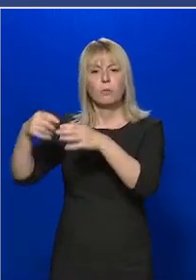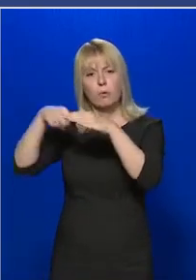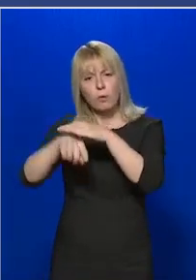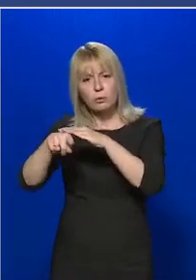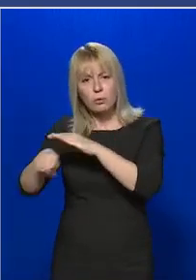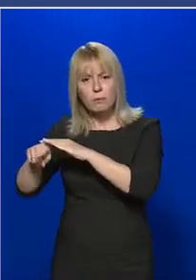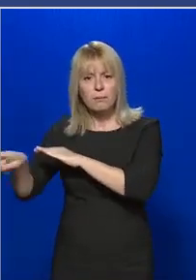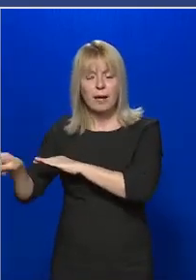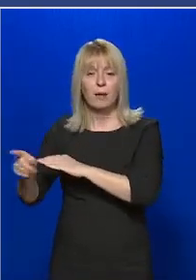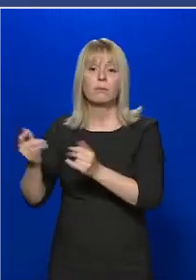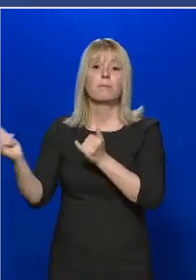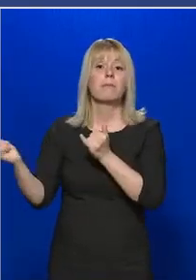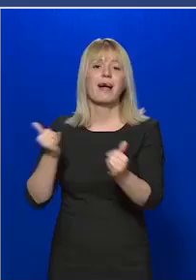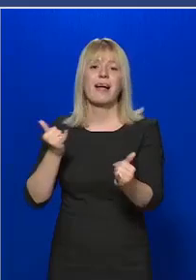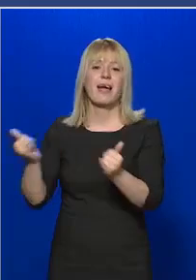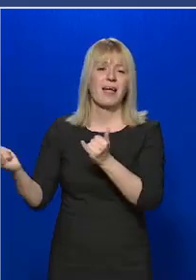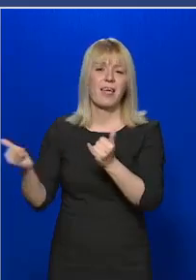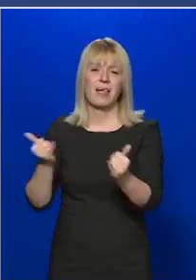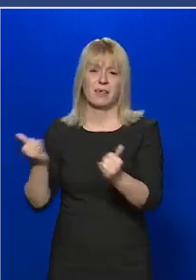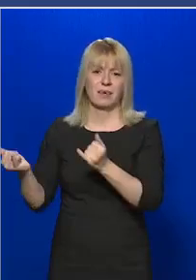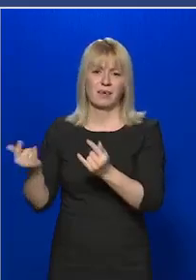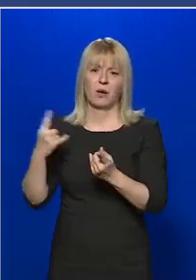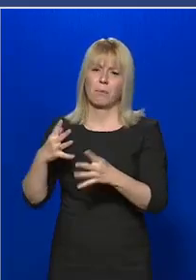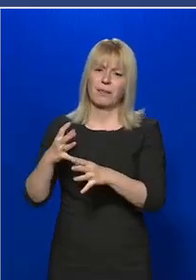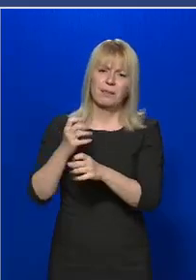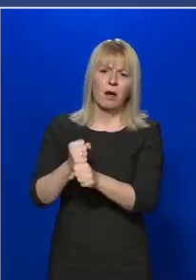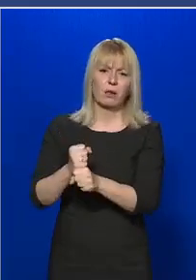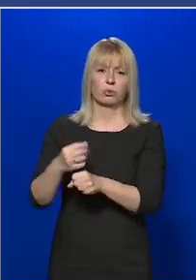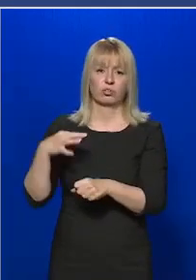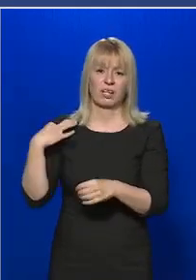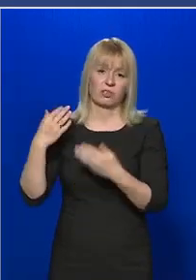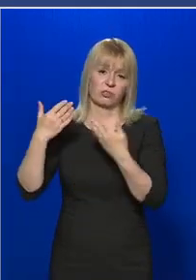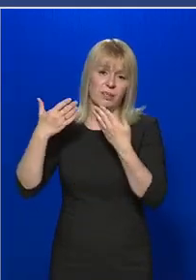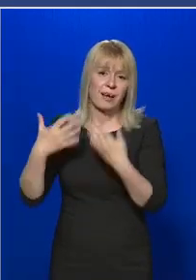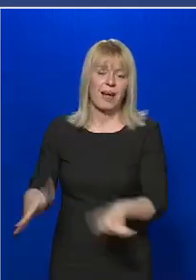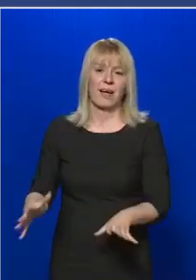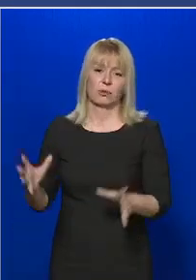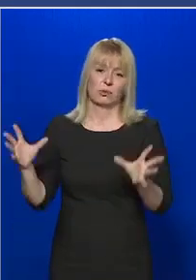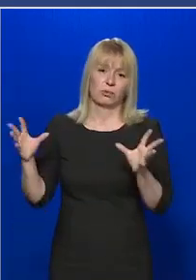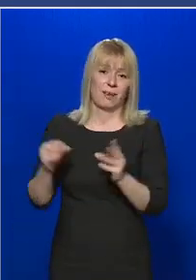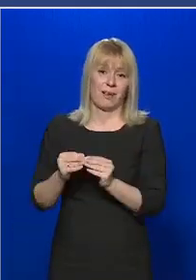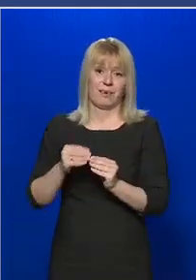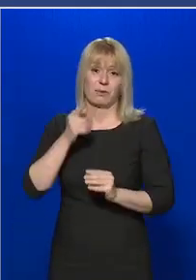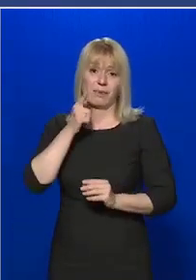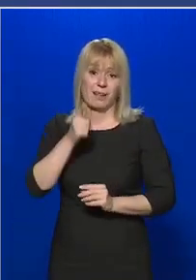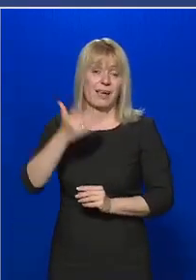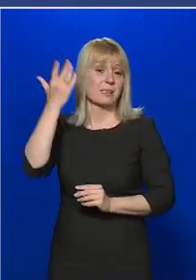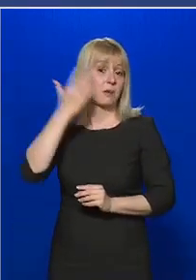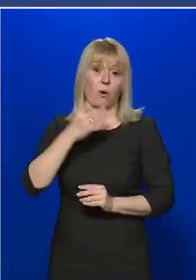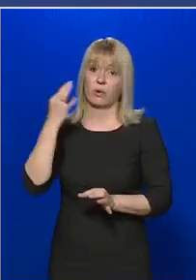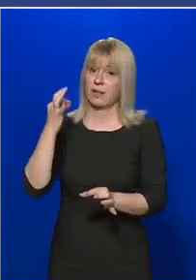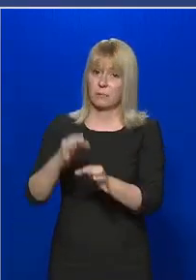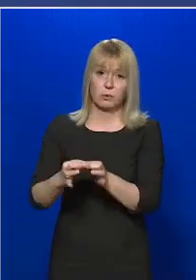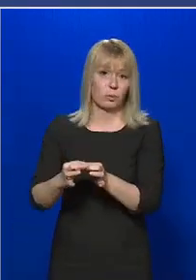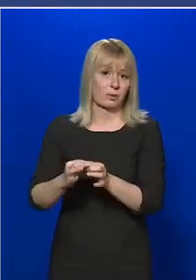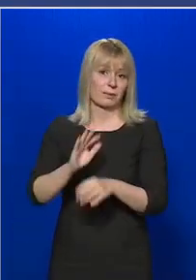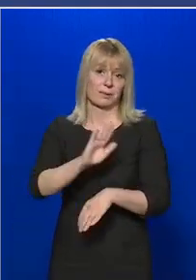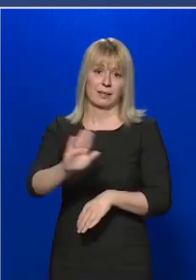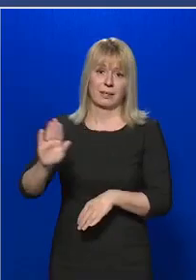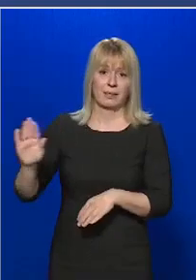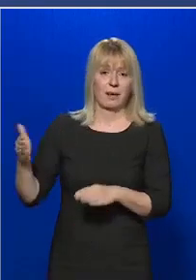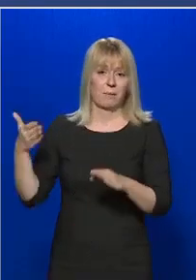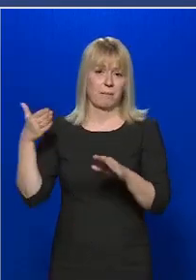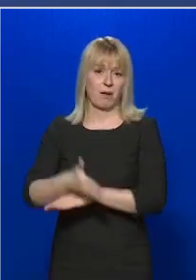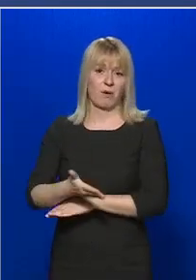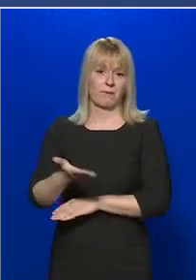belül, amelyek tartós egészségkárosodással járnának, hogyha nem történnének meg a